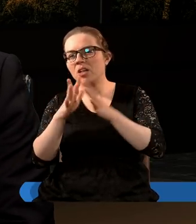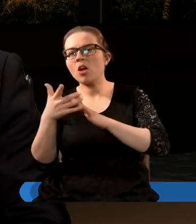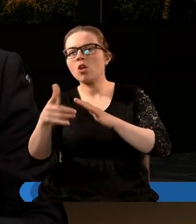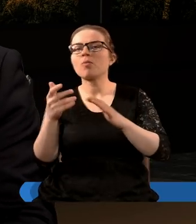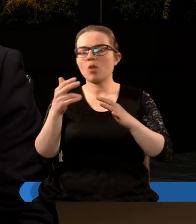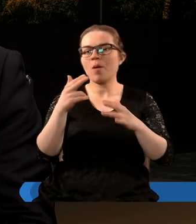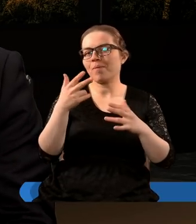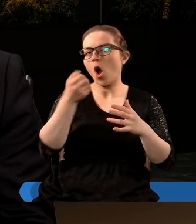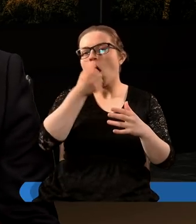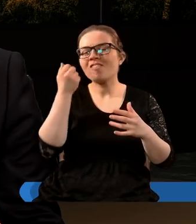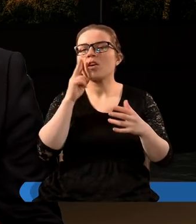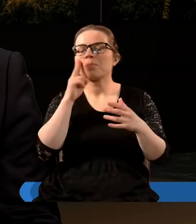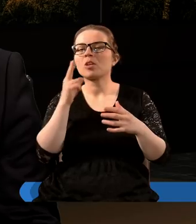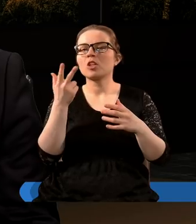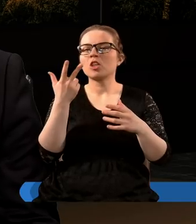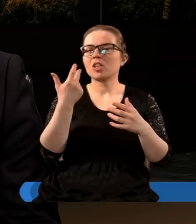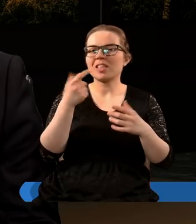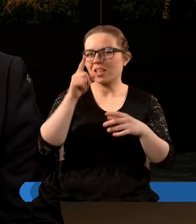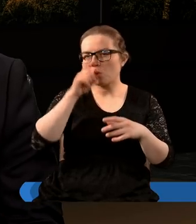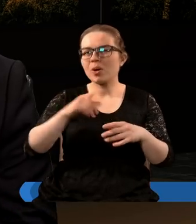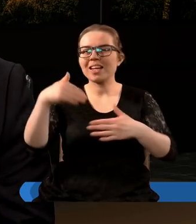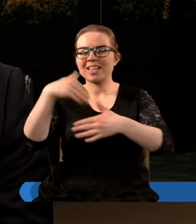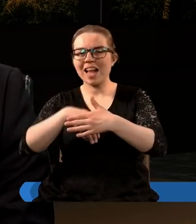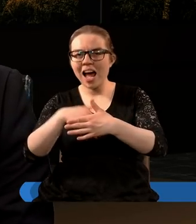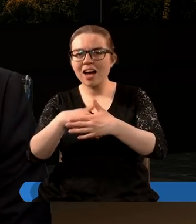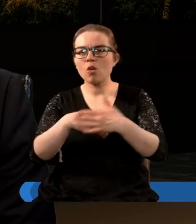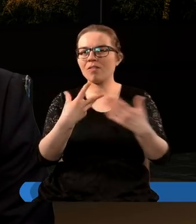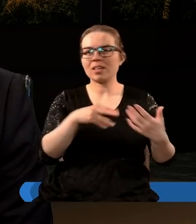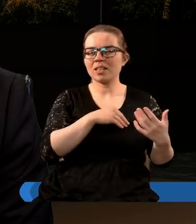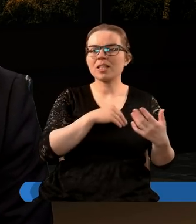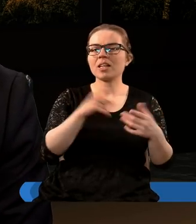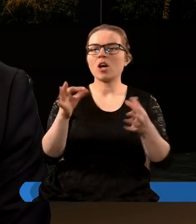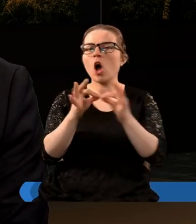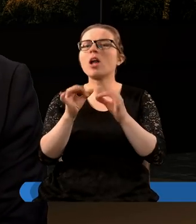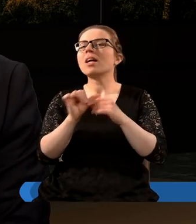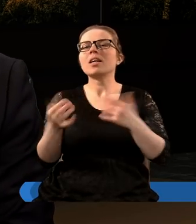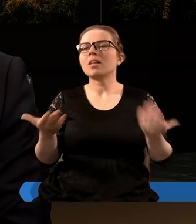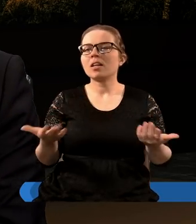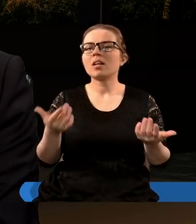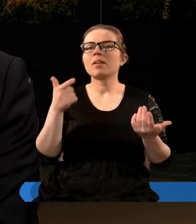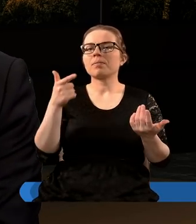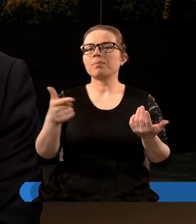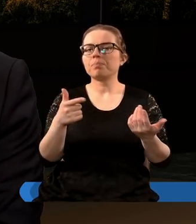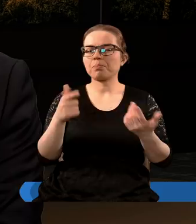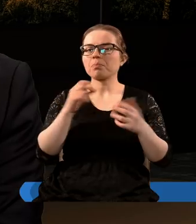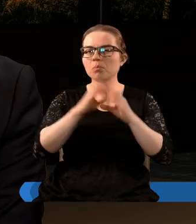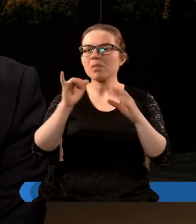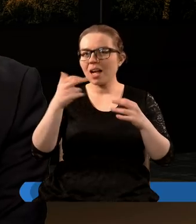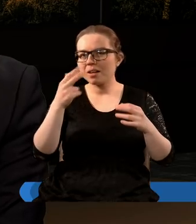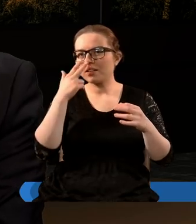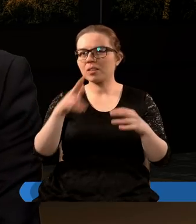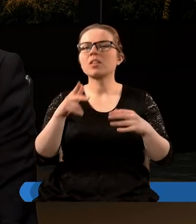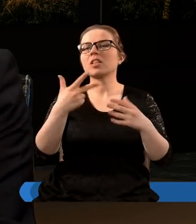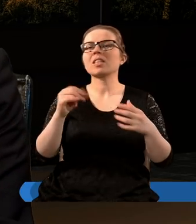nierządu, owocem jakby tych nieprawych relacji jest to, co określa Apokalipsa